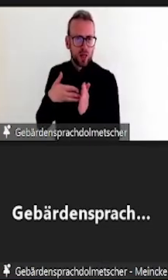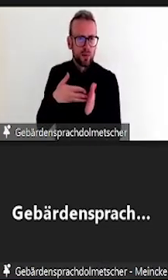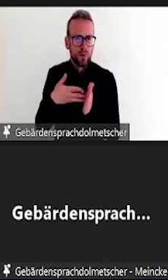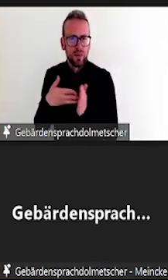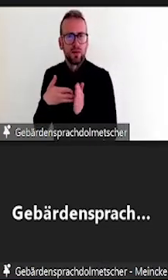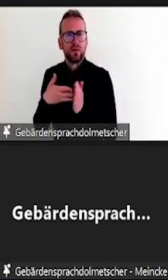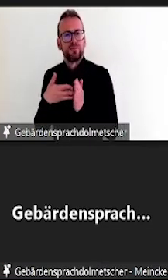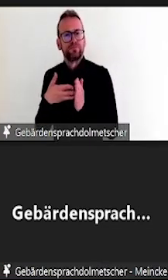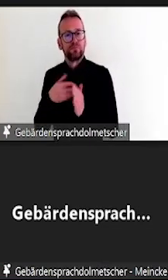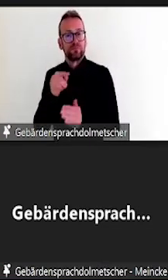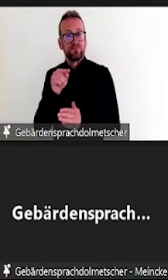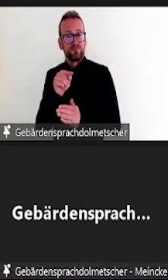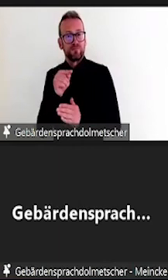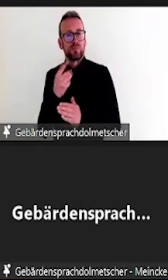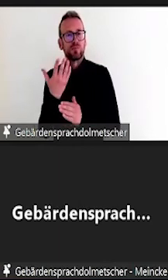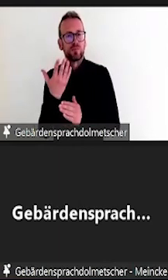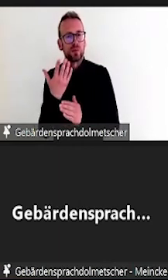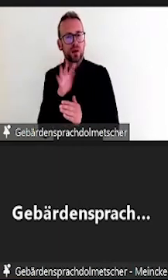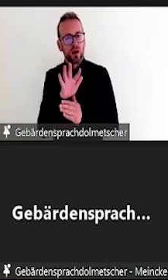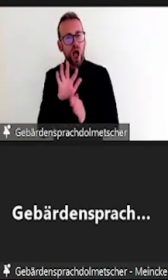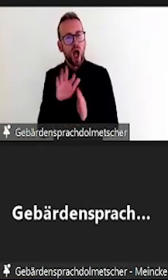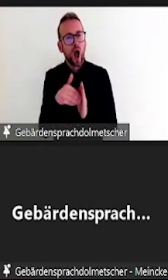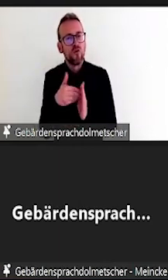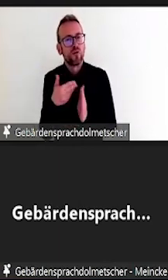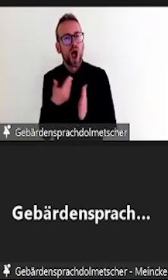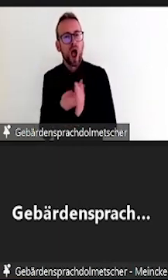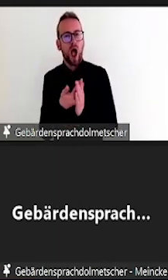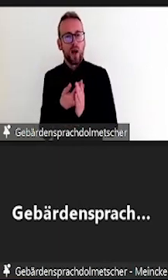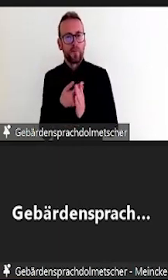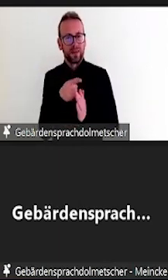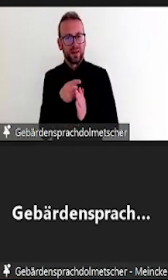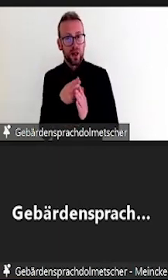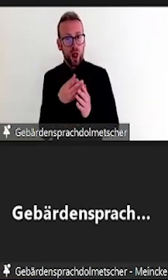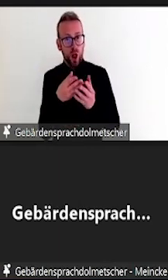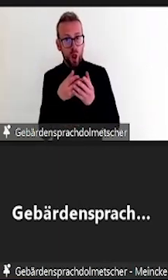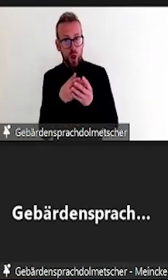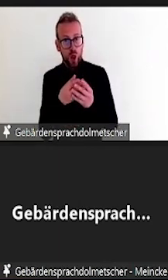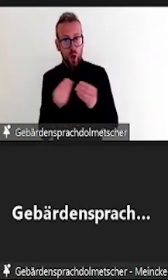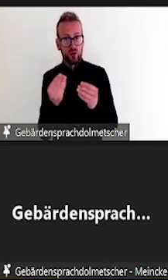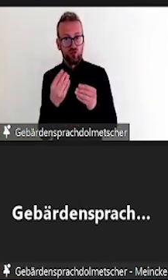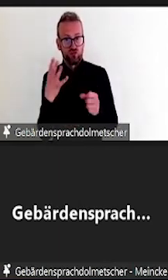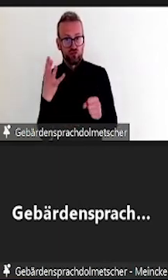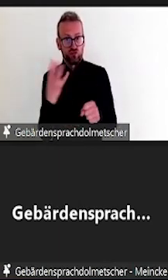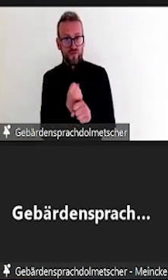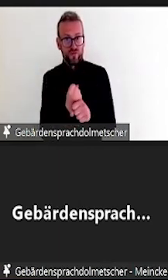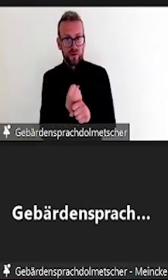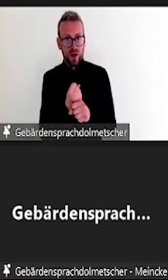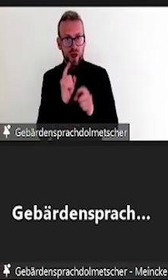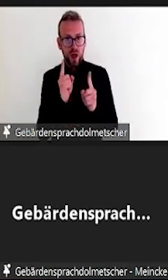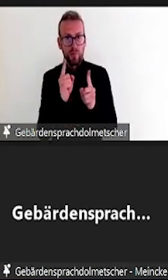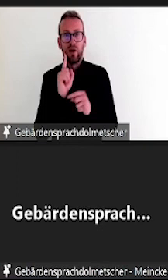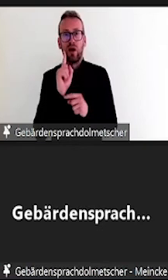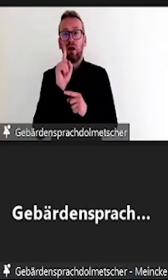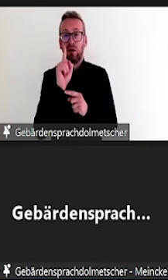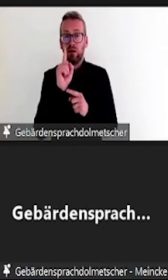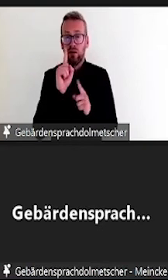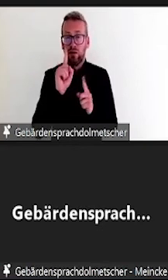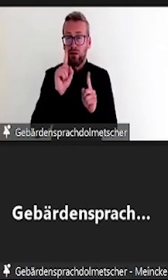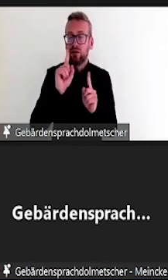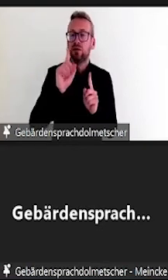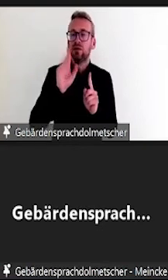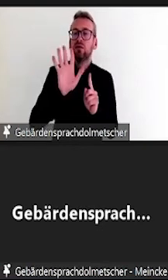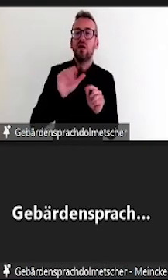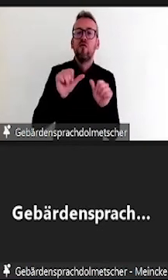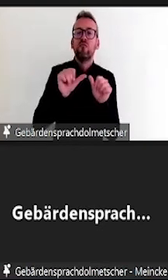Umfang abrufen zu können, dass man dann schon sagen könnte, die erfüllen die dritte Voraussetzung. Das